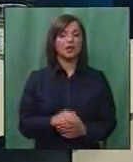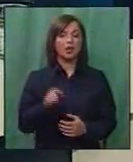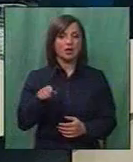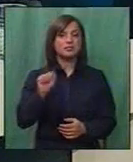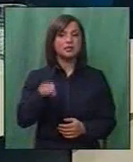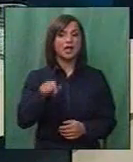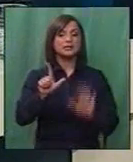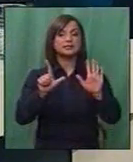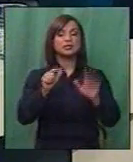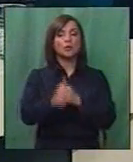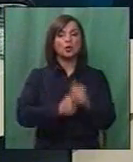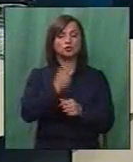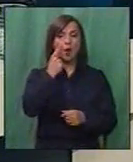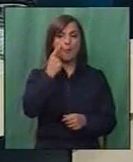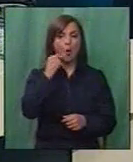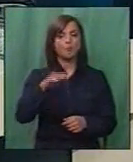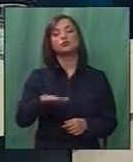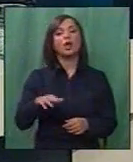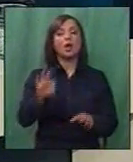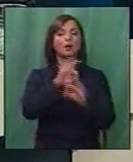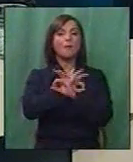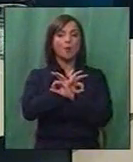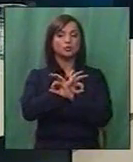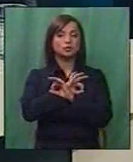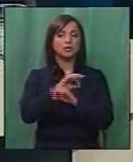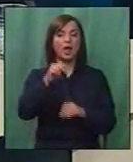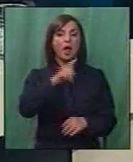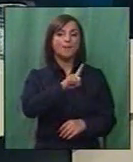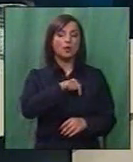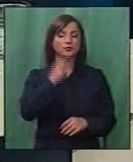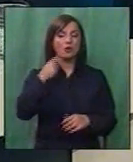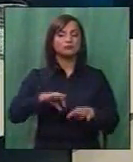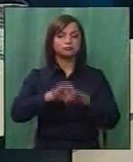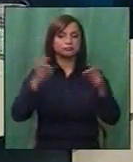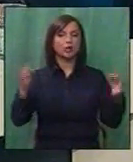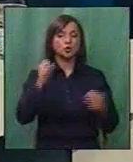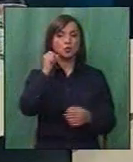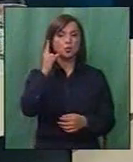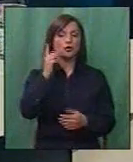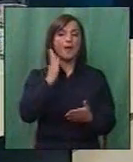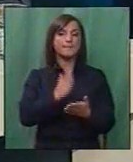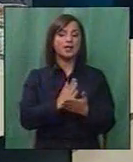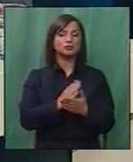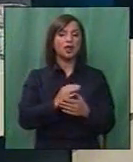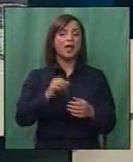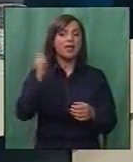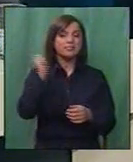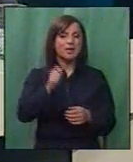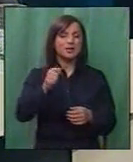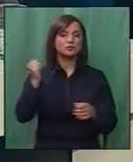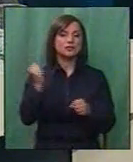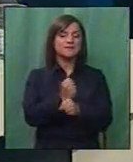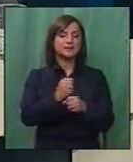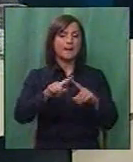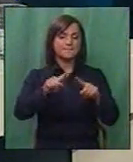Да, седомгодишното момче почина, полицијата го рассветли случајот, беше претепано со